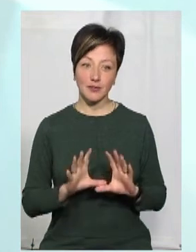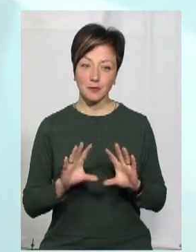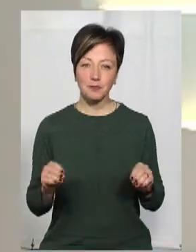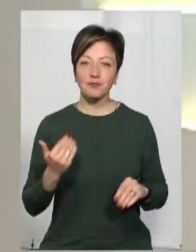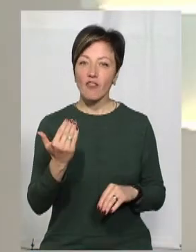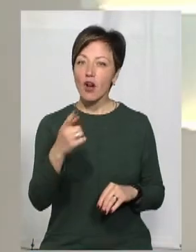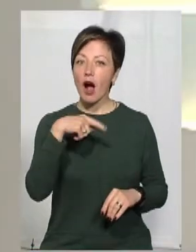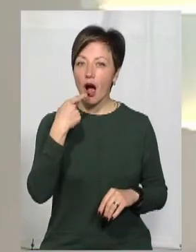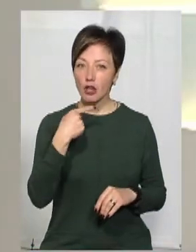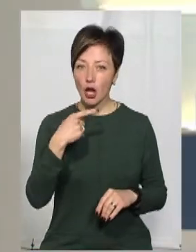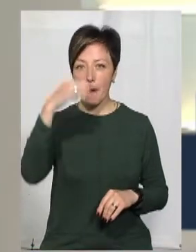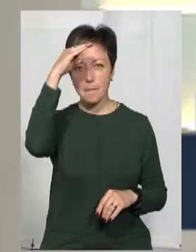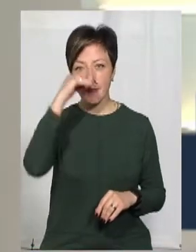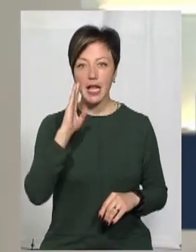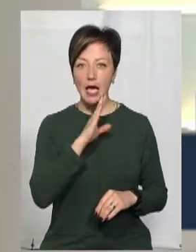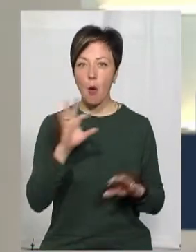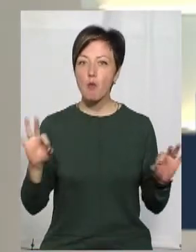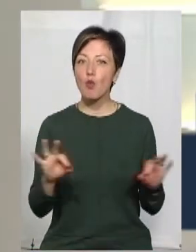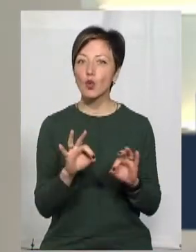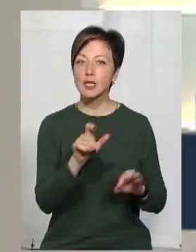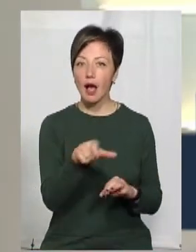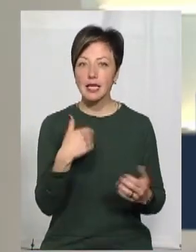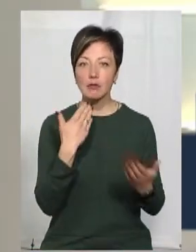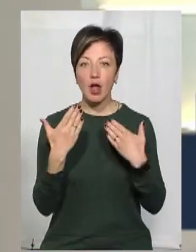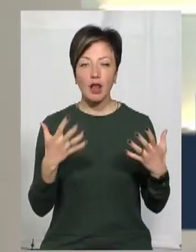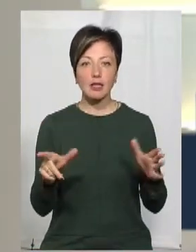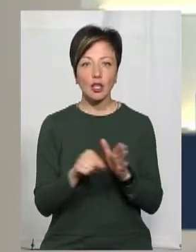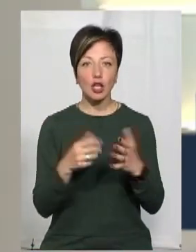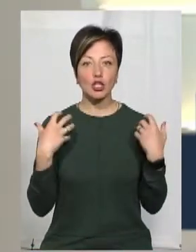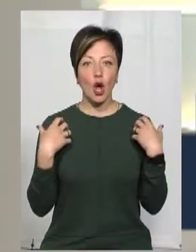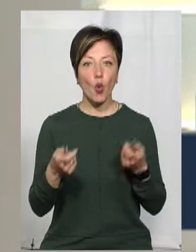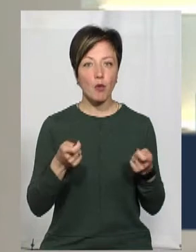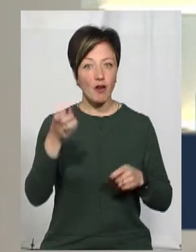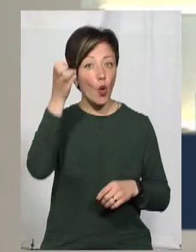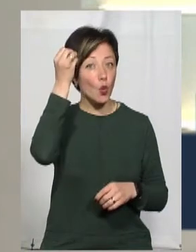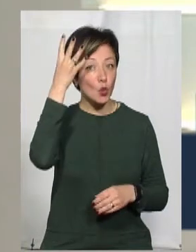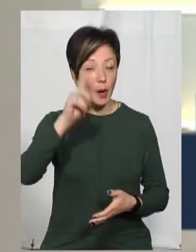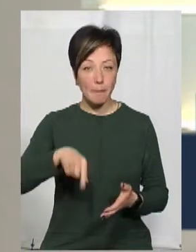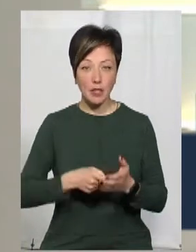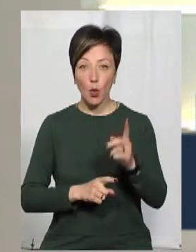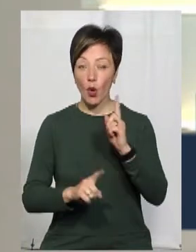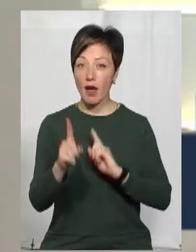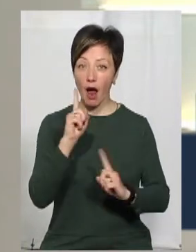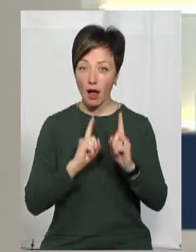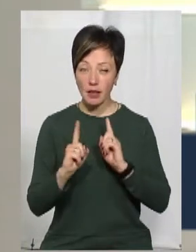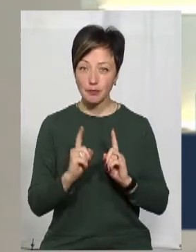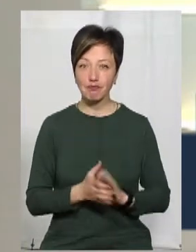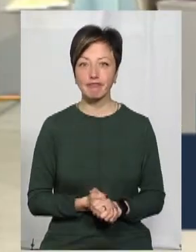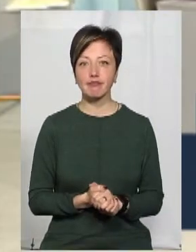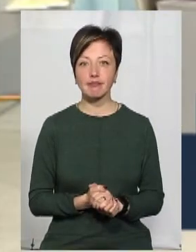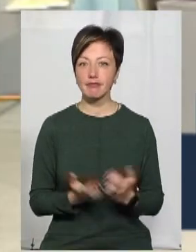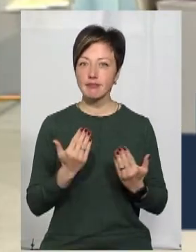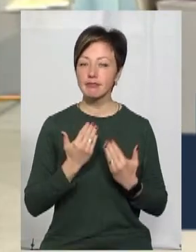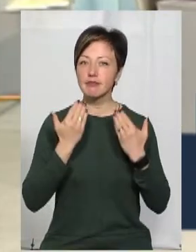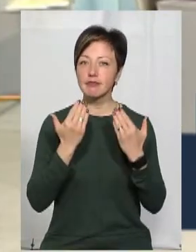Ви кажете, що брати – музиканти. Я принагідно спілкувалася із начальником управління культури Хмельницької міської ради Артемом Ромасюковим і